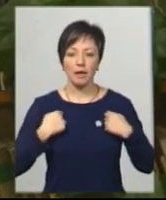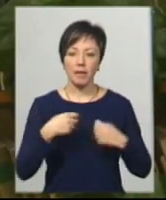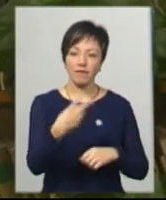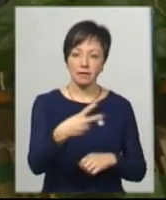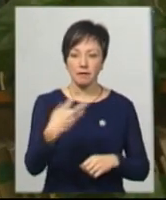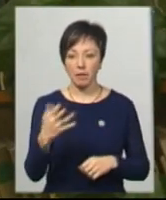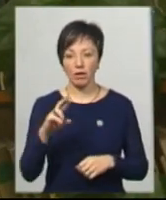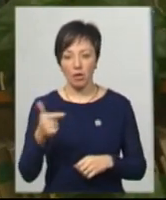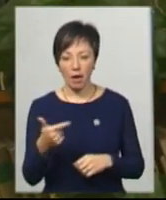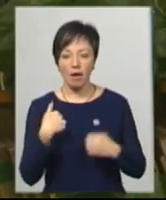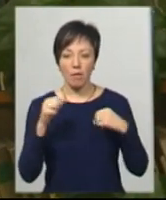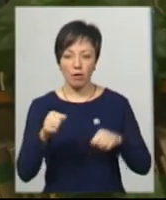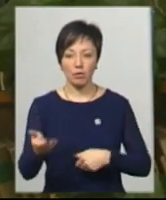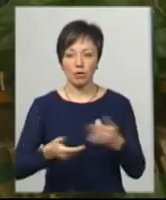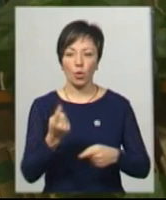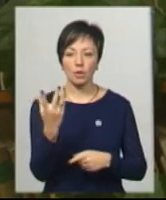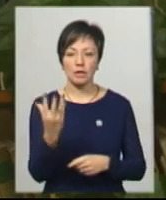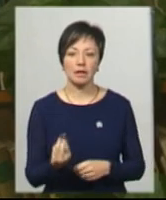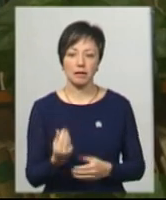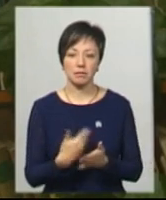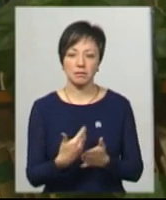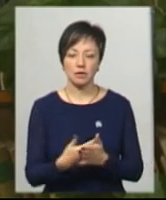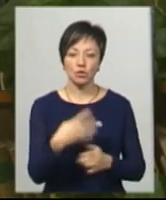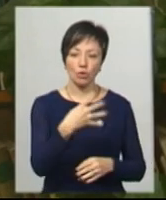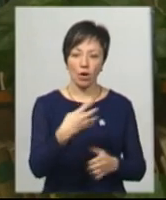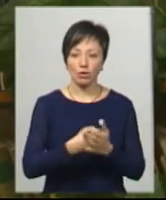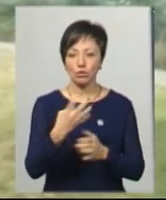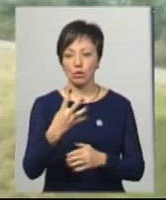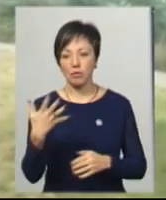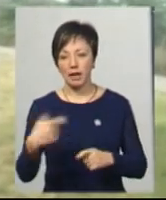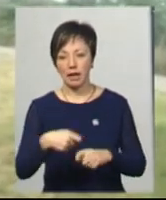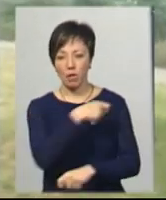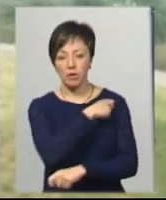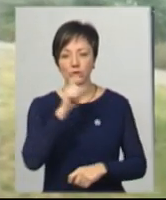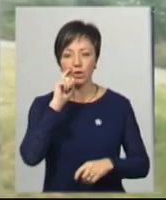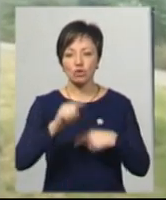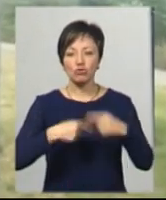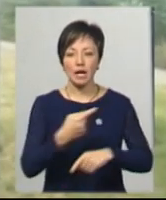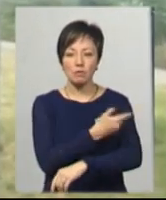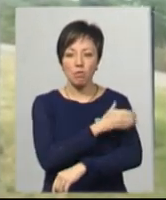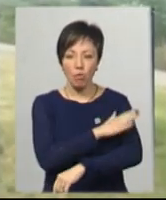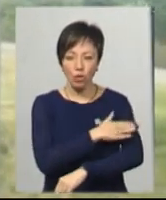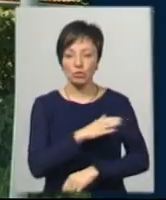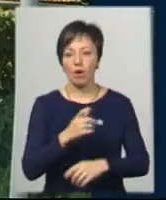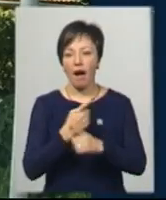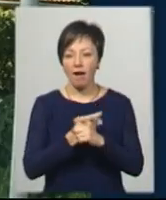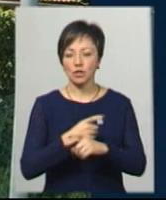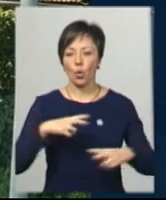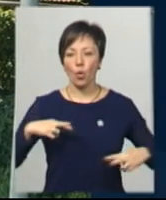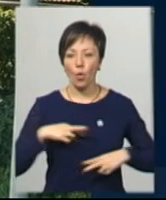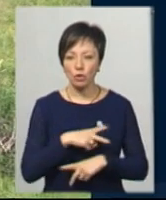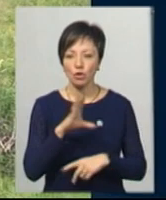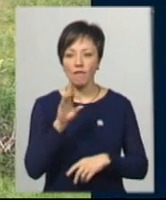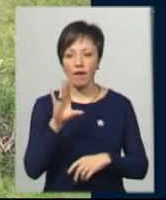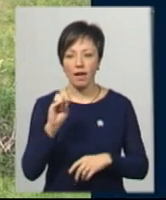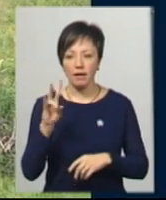кілограмів, я міг проходити на день від 40 до 45 кілометрів. З України через Польщу, Словаччину, Австрію, Угорщину, Словенію,